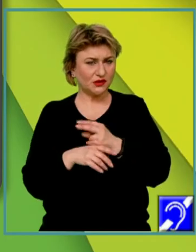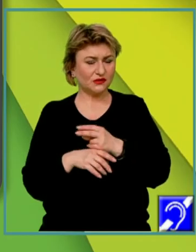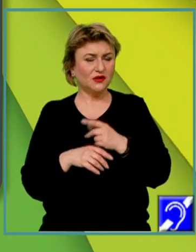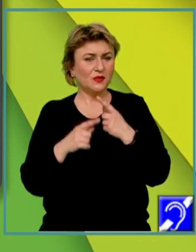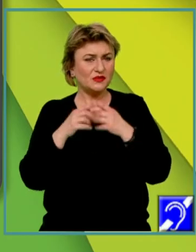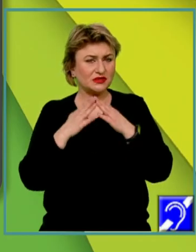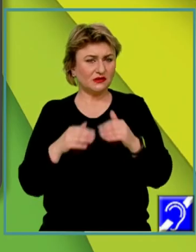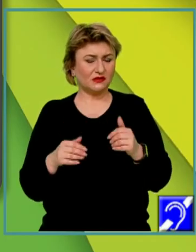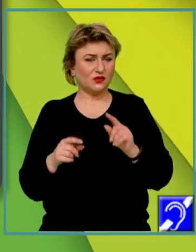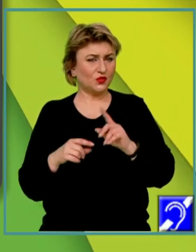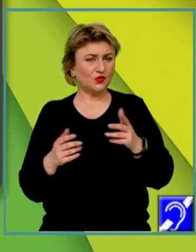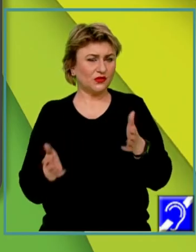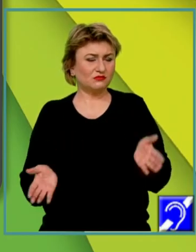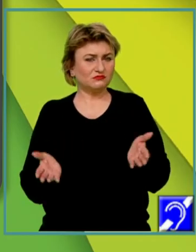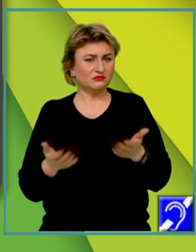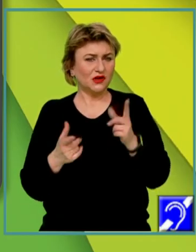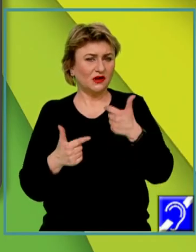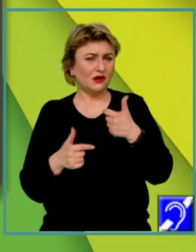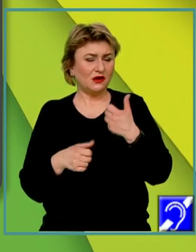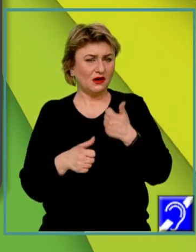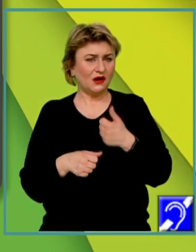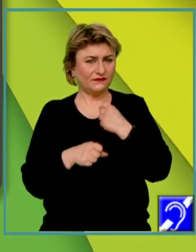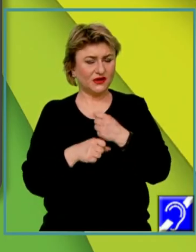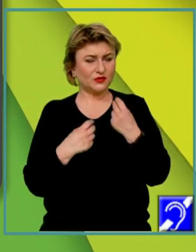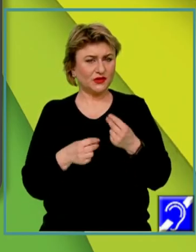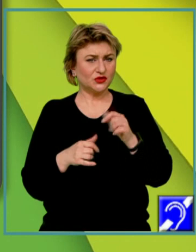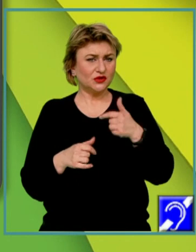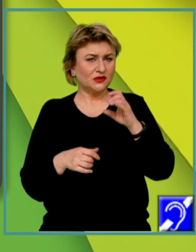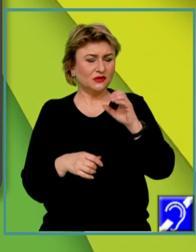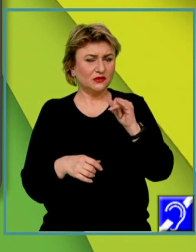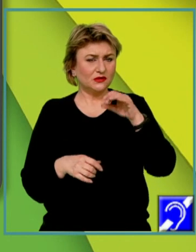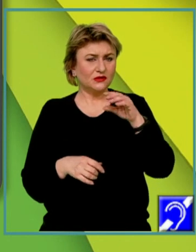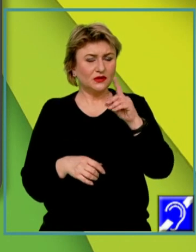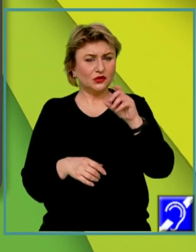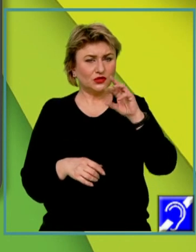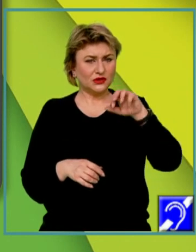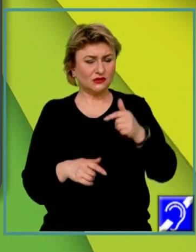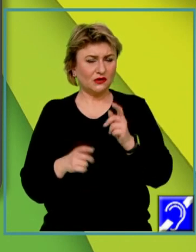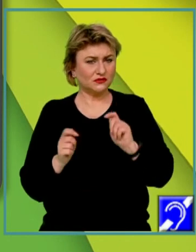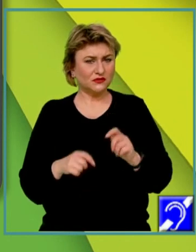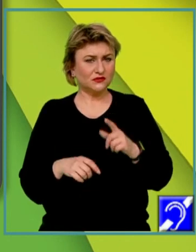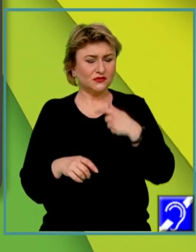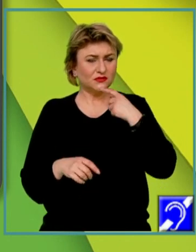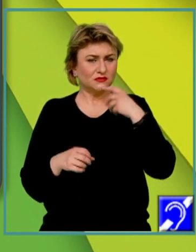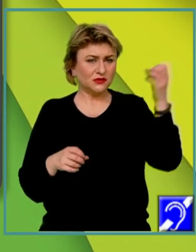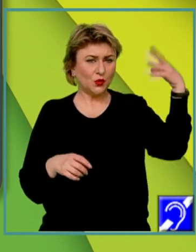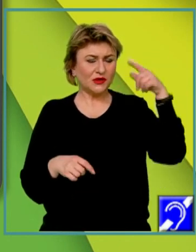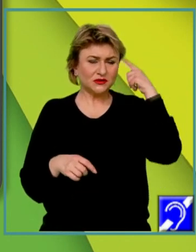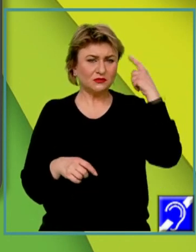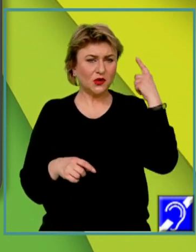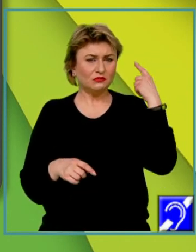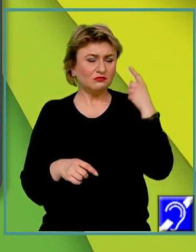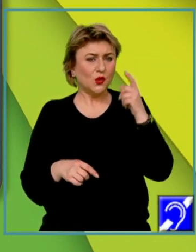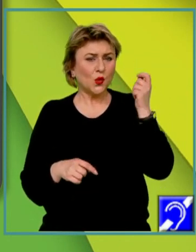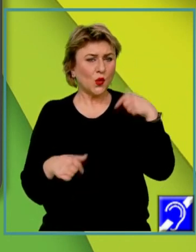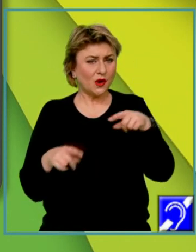biserica nu numai îndeamnă la a face binele, ci prin doctrina ei socială, se îngrijește să-i lumineze pe oameni pentru a-i